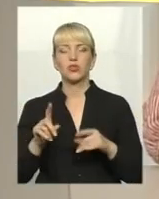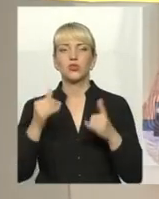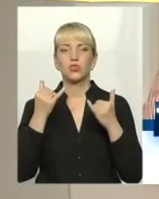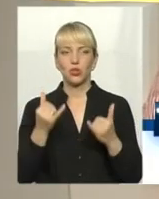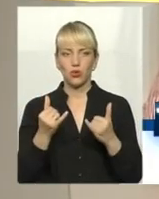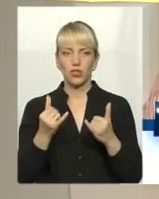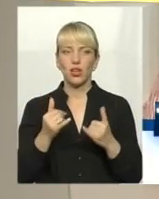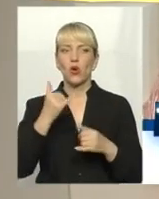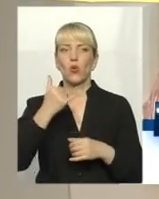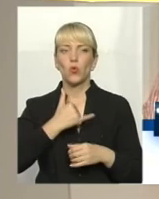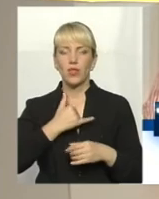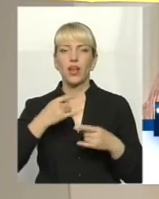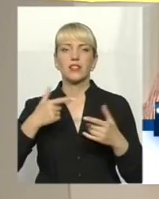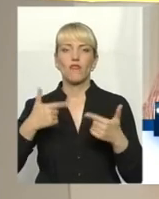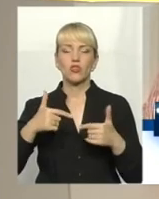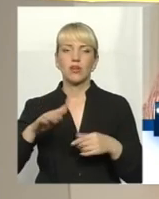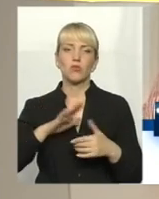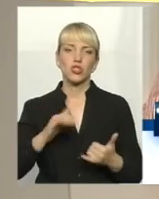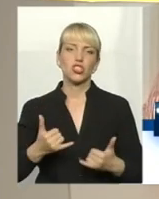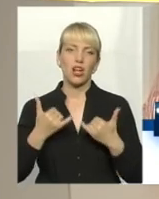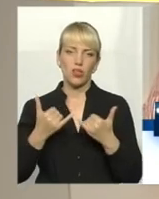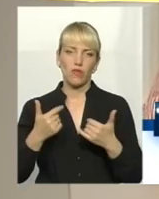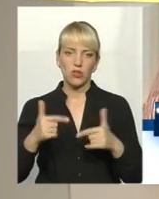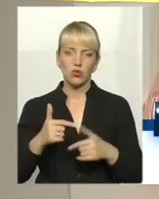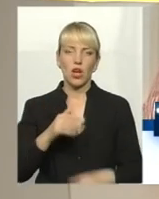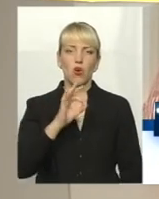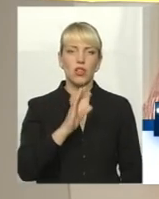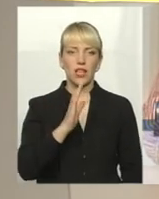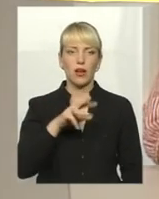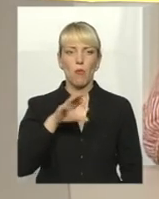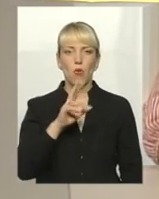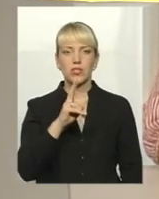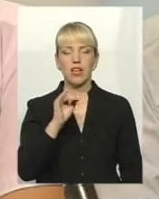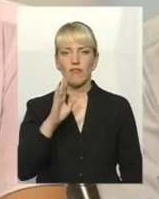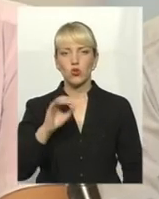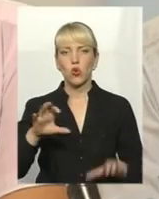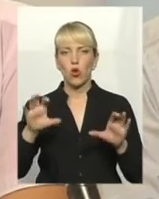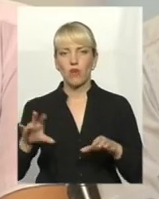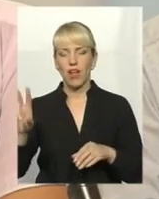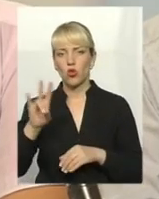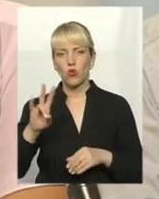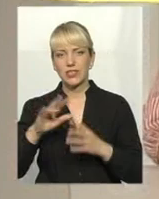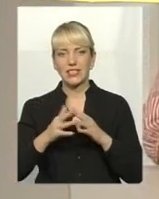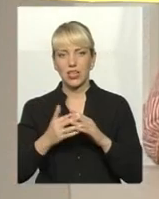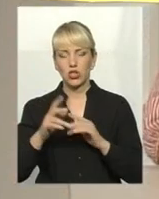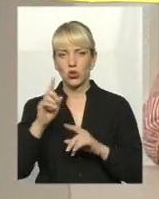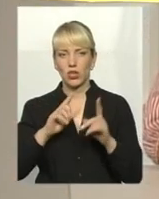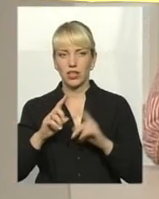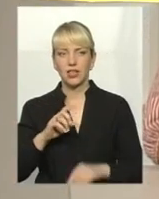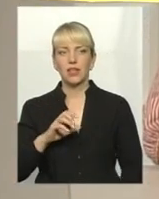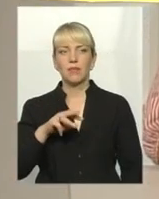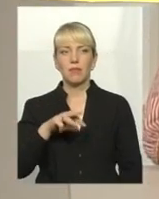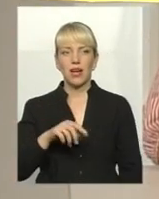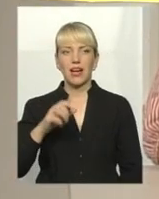сьогодні у нас в гостях були шановні гості. Це Олег Васильович Московчук, голова Нововиушицької селищної ради, Михайло